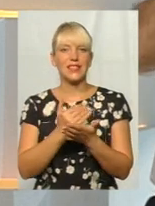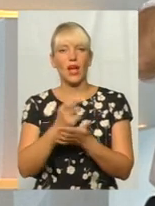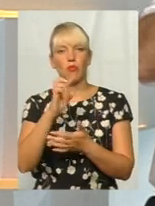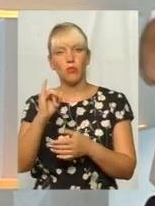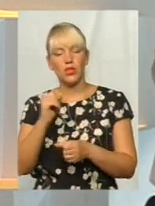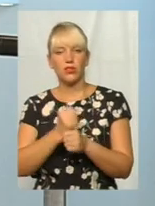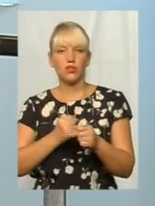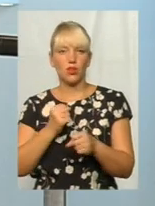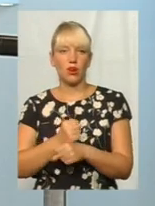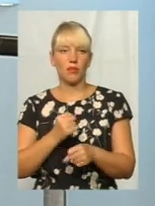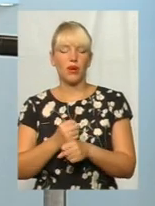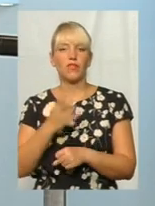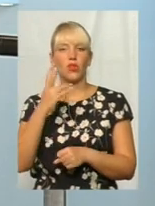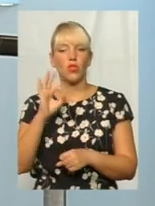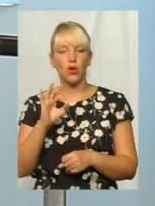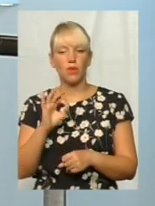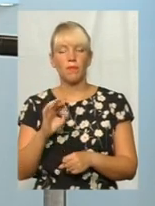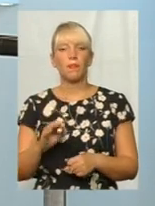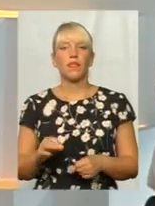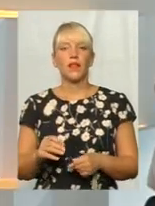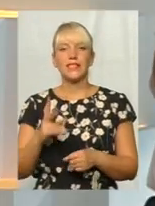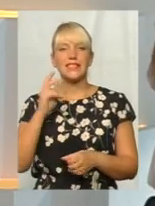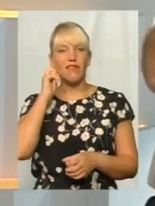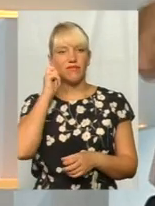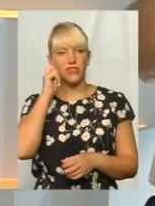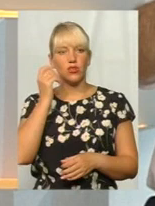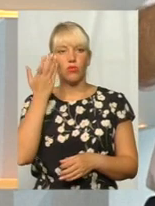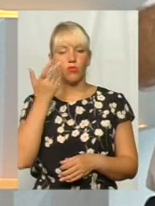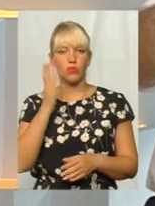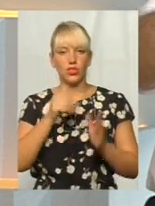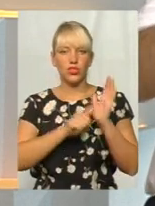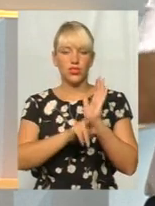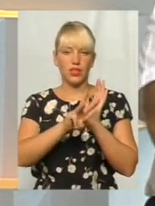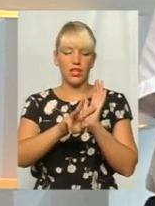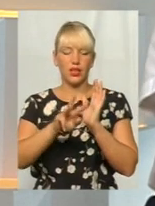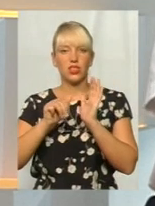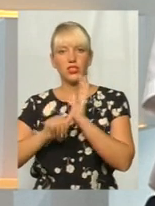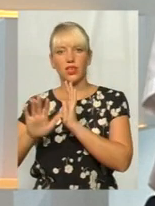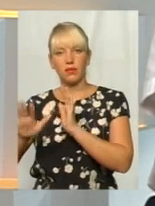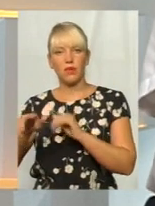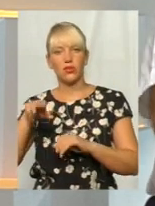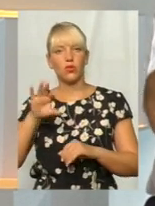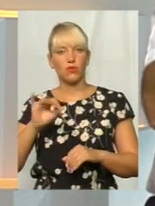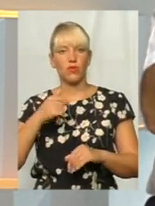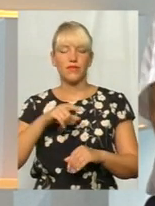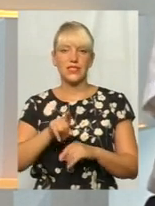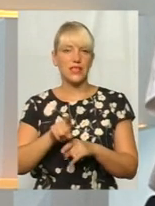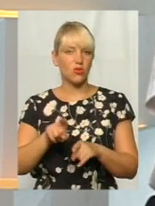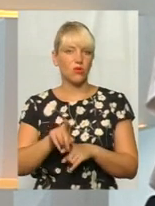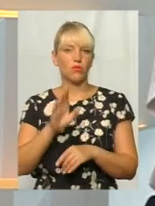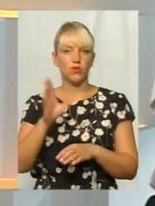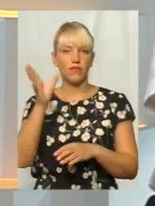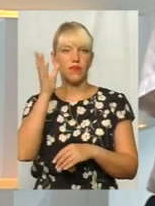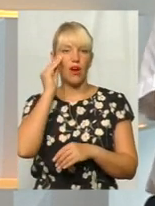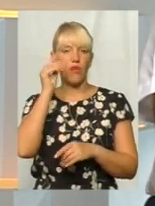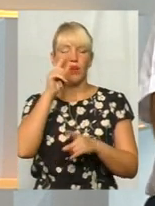але коли за віком буде 63-65, то все рівно, я думаю, що буде враховано,